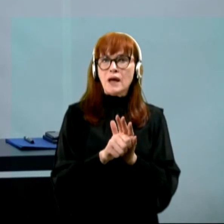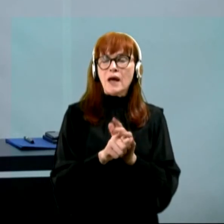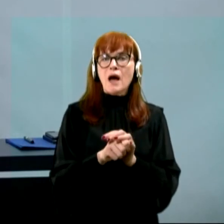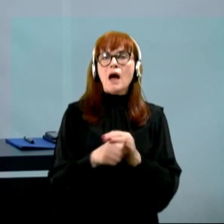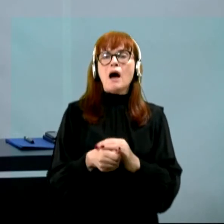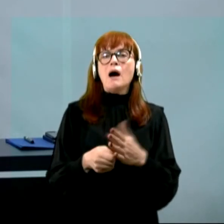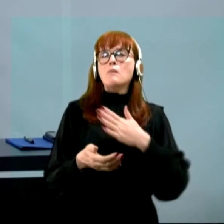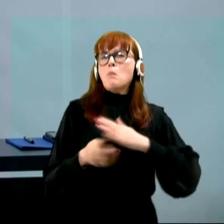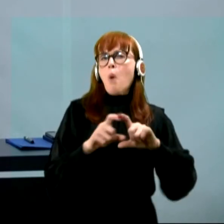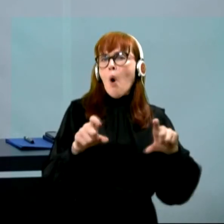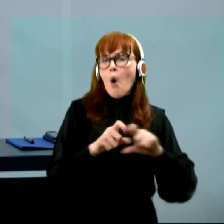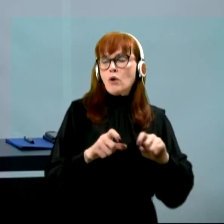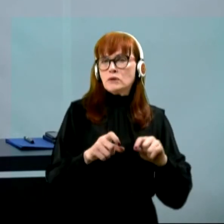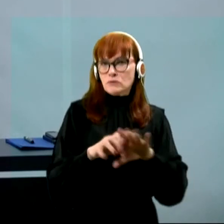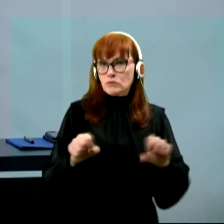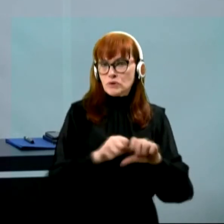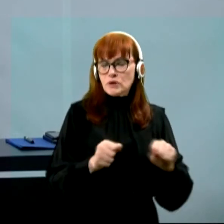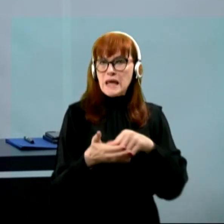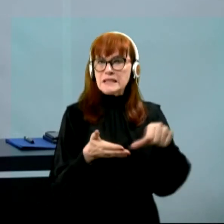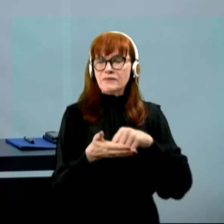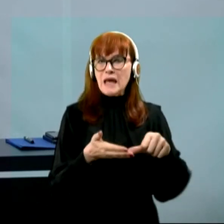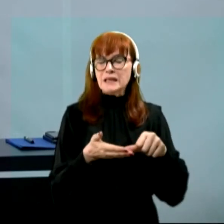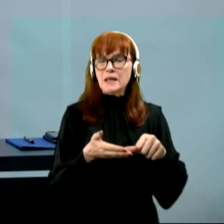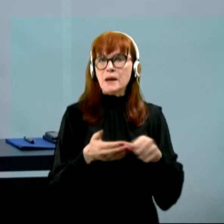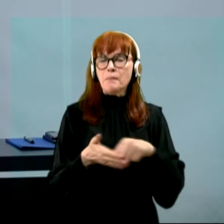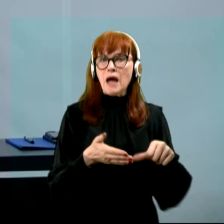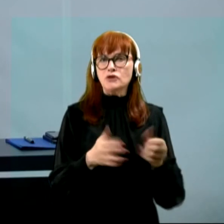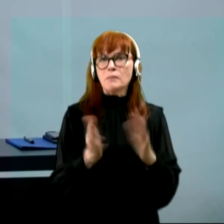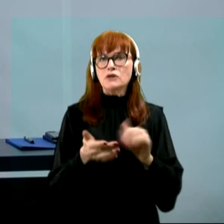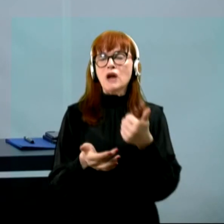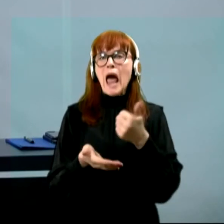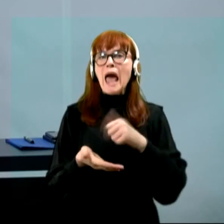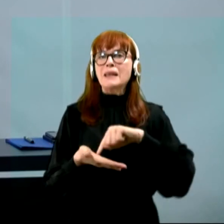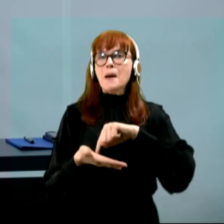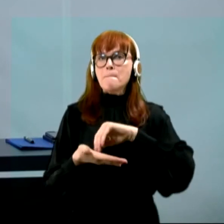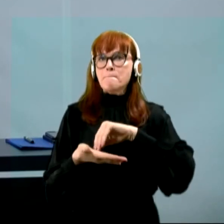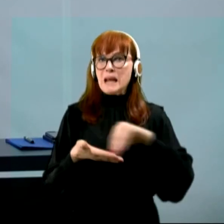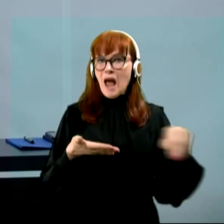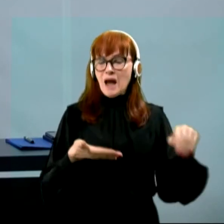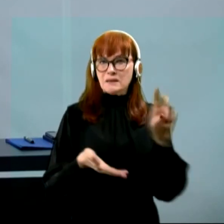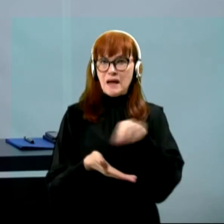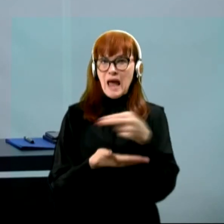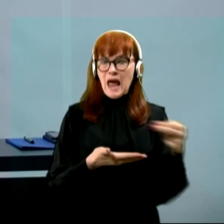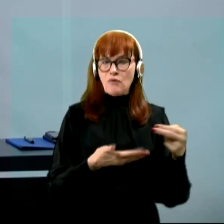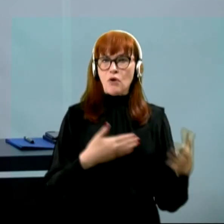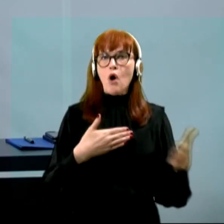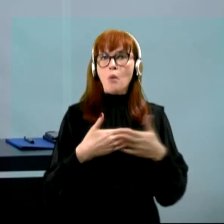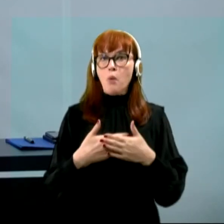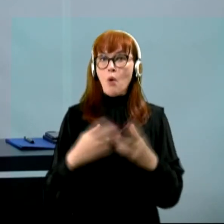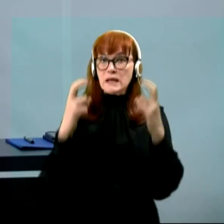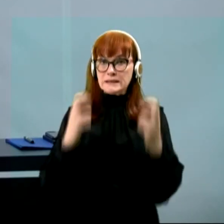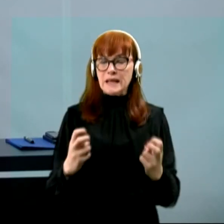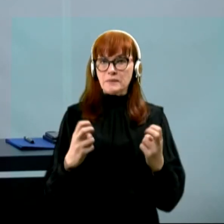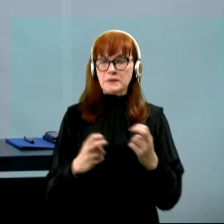bonov, izvedenih plačil za približno eno milijardo evrov. Poleg za jezitve